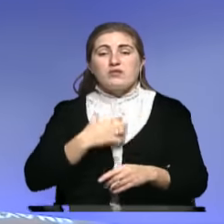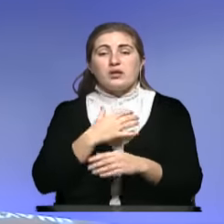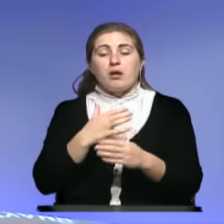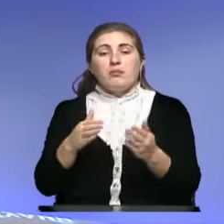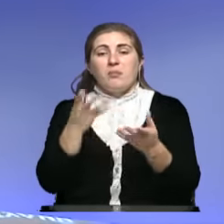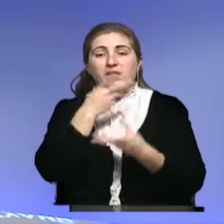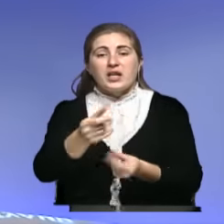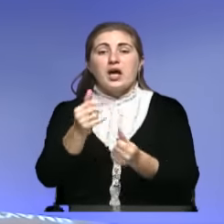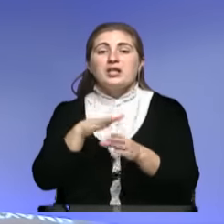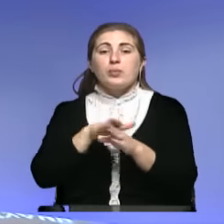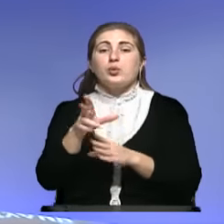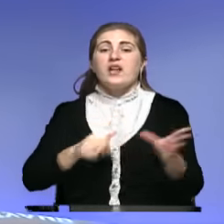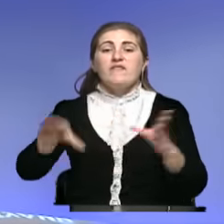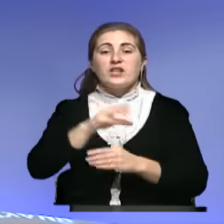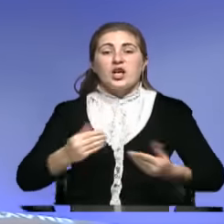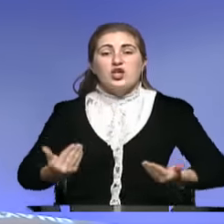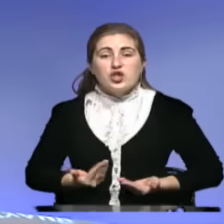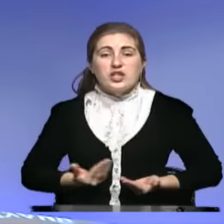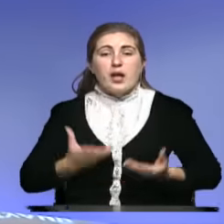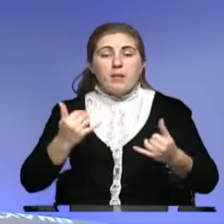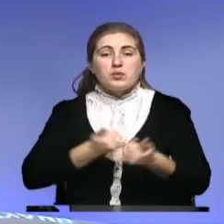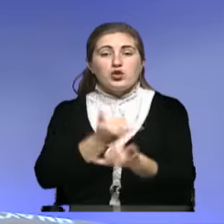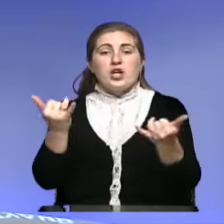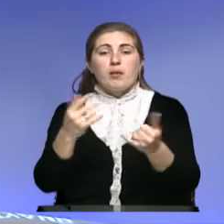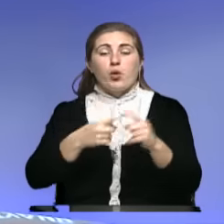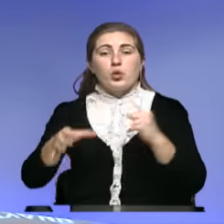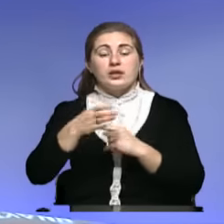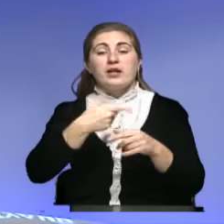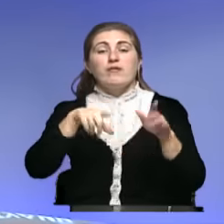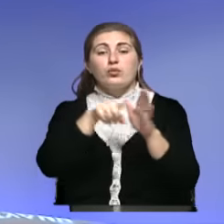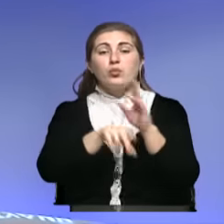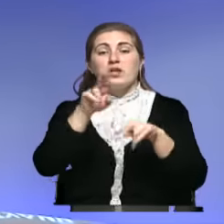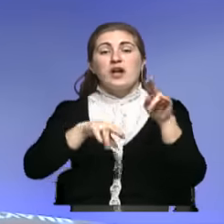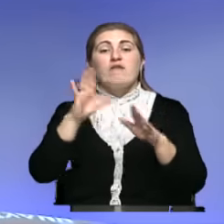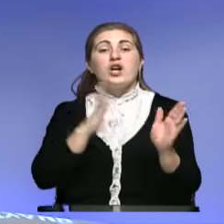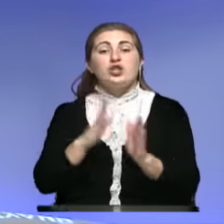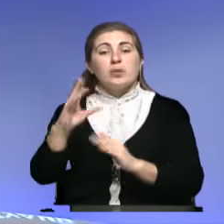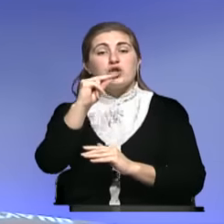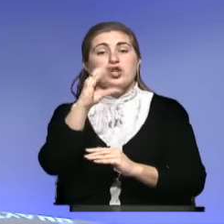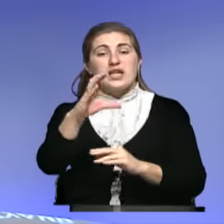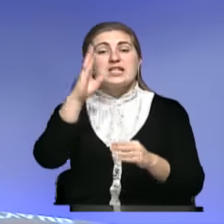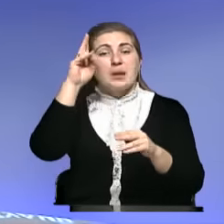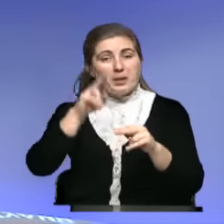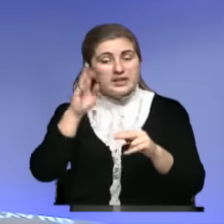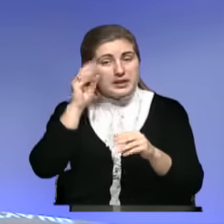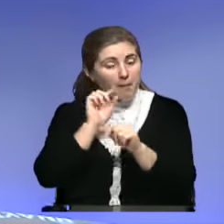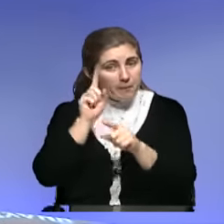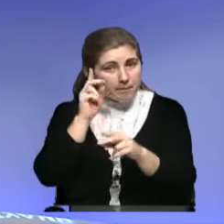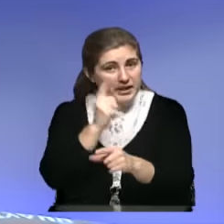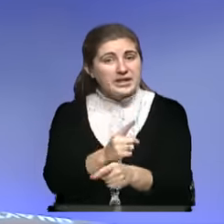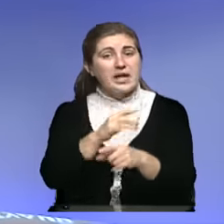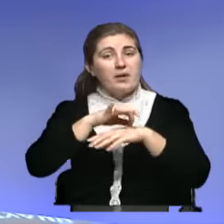сферы жизнеобеспечения полуострова. Наверное, в том числе и строительную. Мы знаем, что в режиме ЧАЭС запретили проводить какие-либо работы на